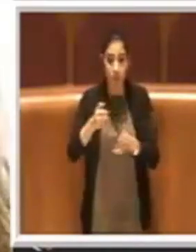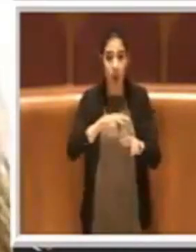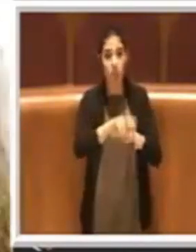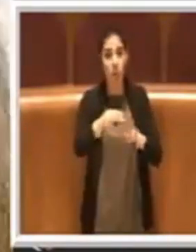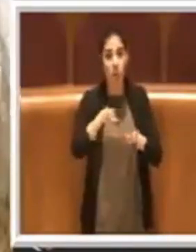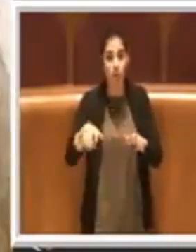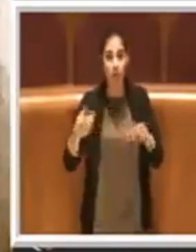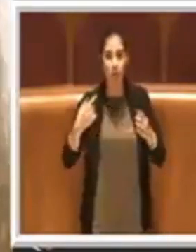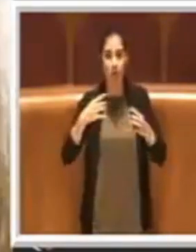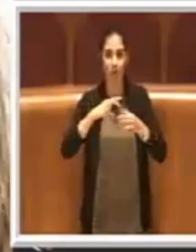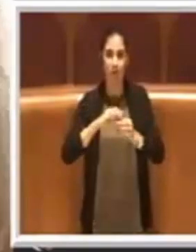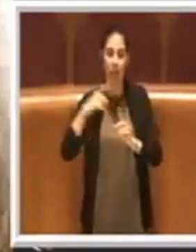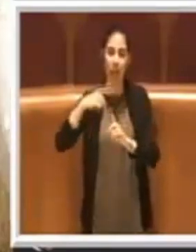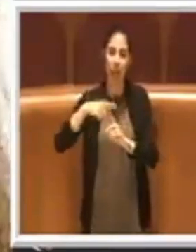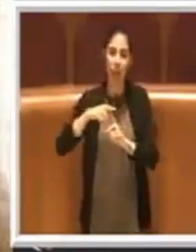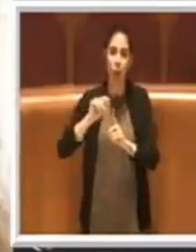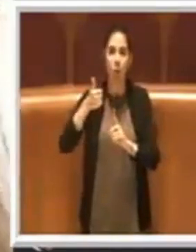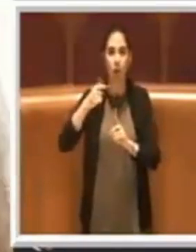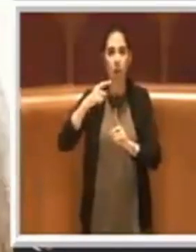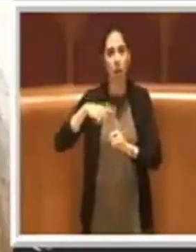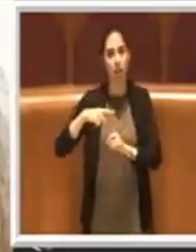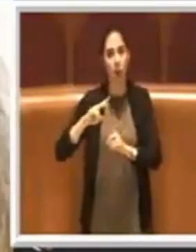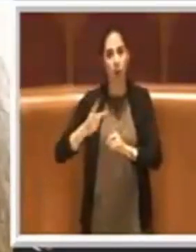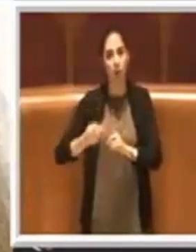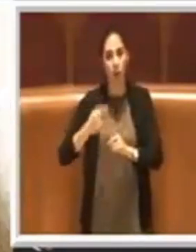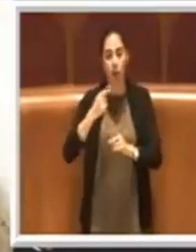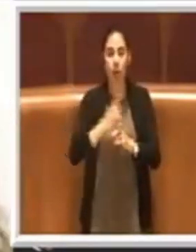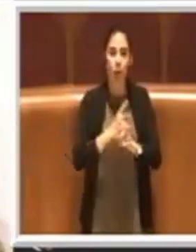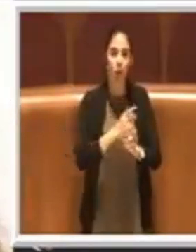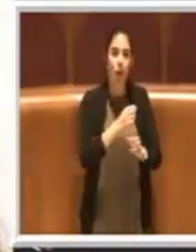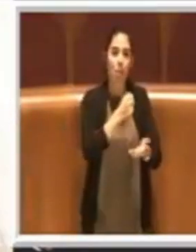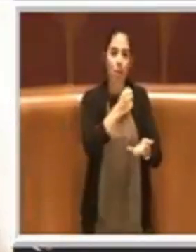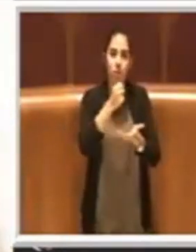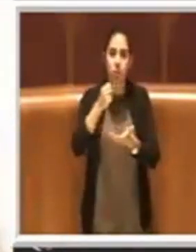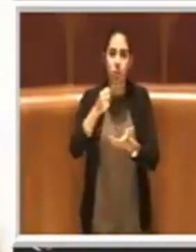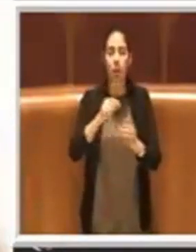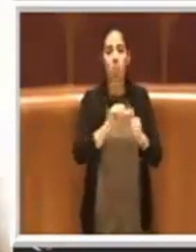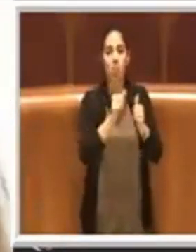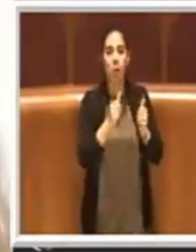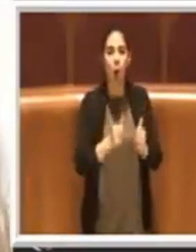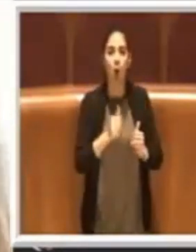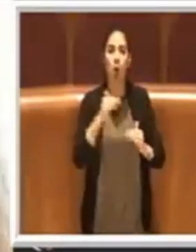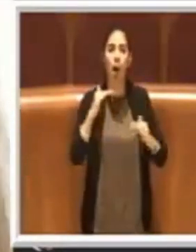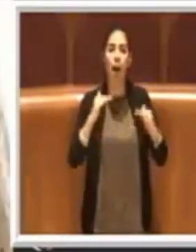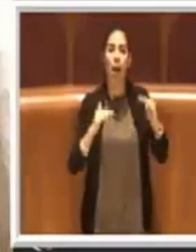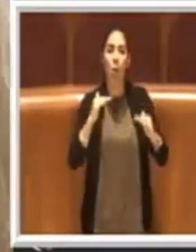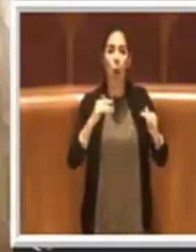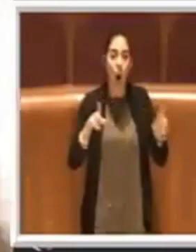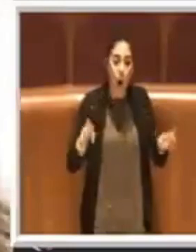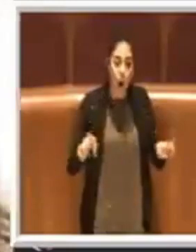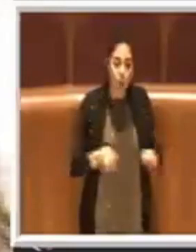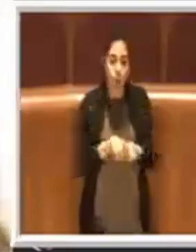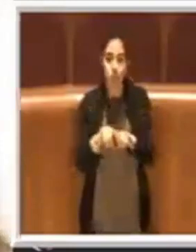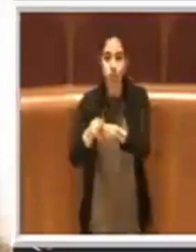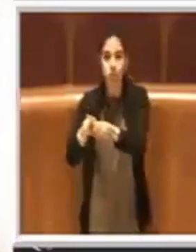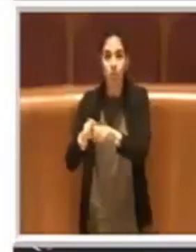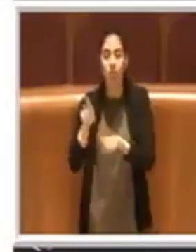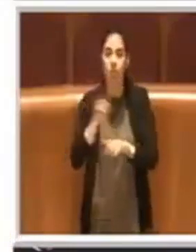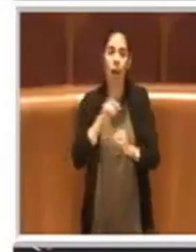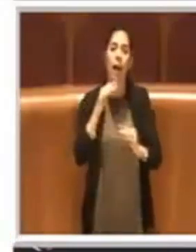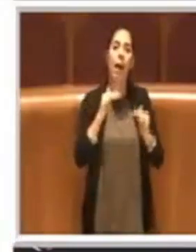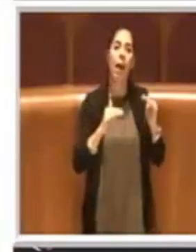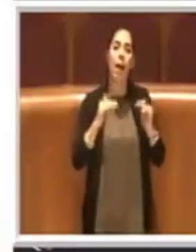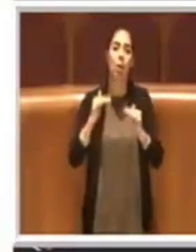concerne il titolo secondo, in un modo equo, non in un modo uguale, ma in un modo equo e quindi